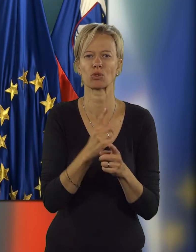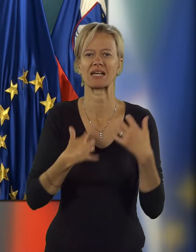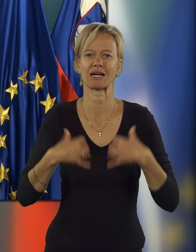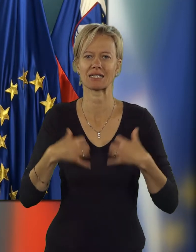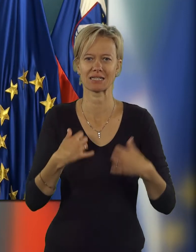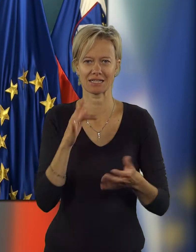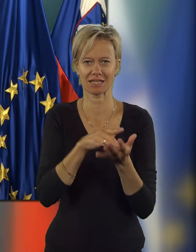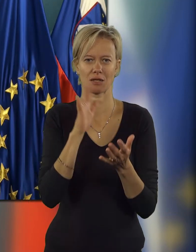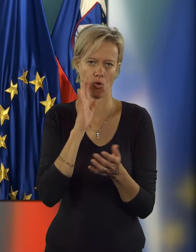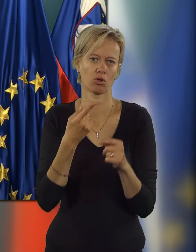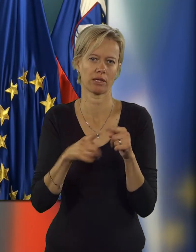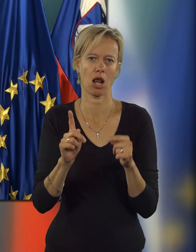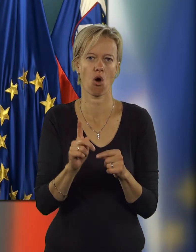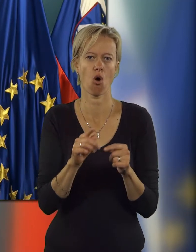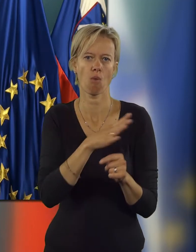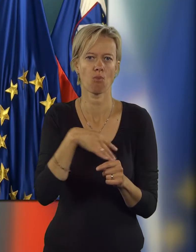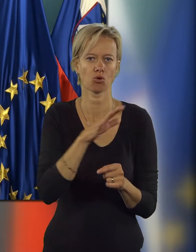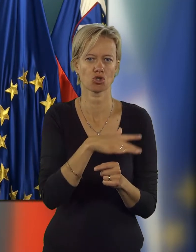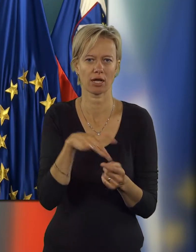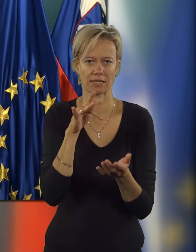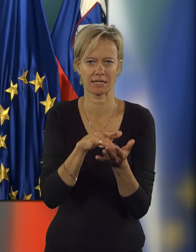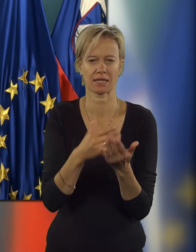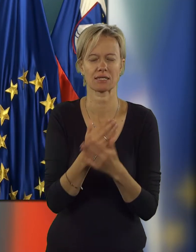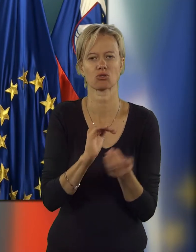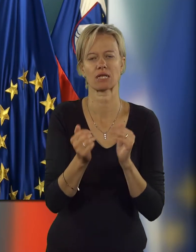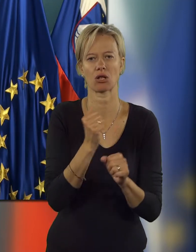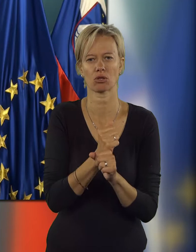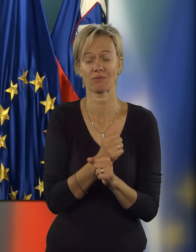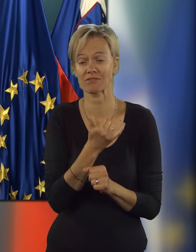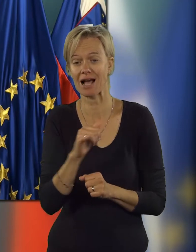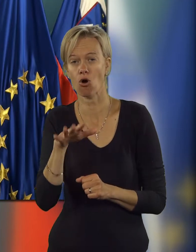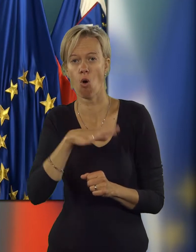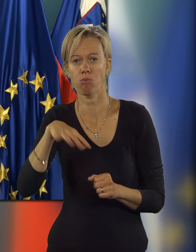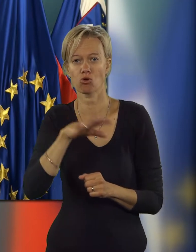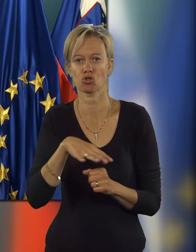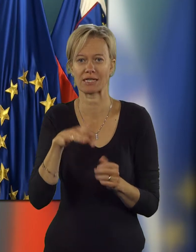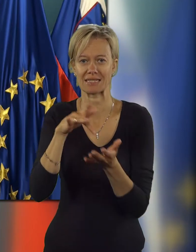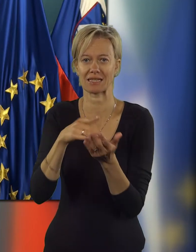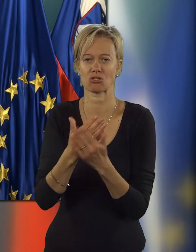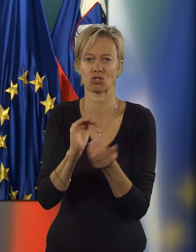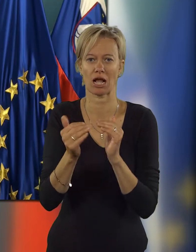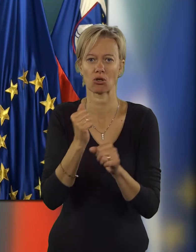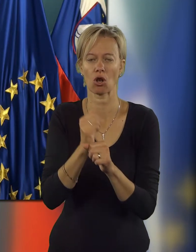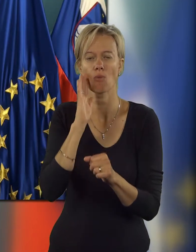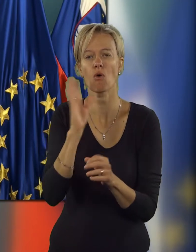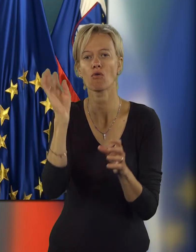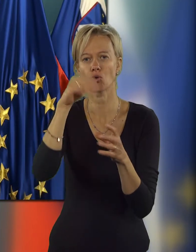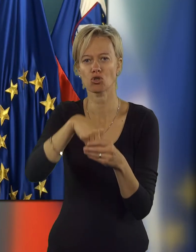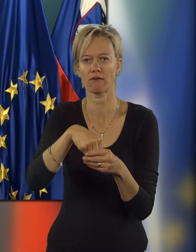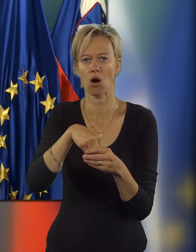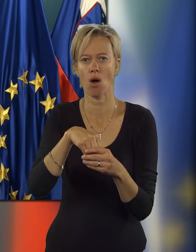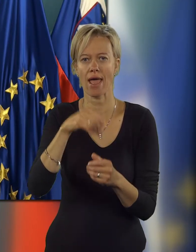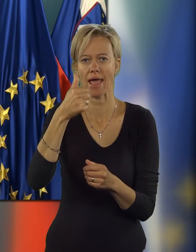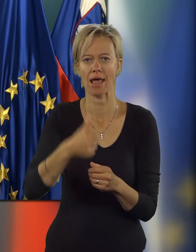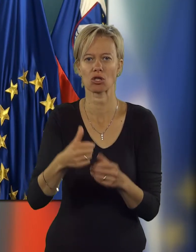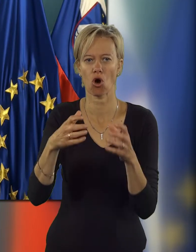krizni centri bodo seveda del območnega centra za socialno delo. Vsak območni centar za socialno delo bo vključeval